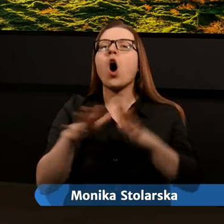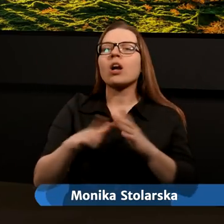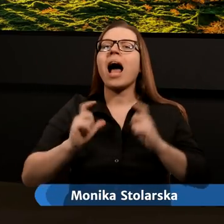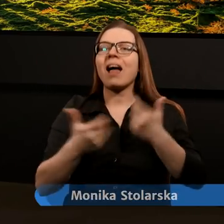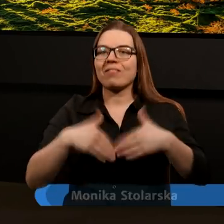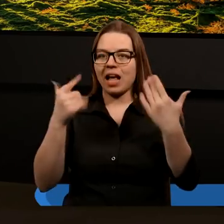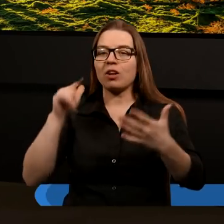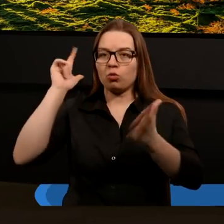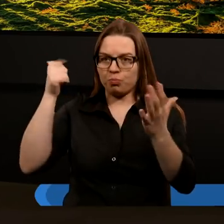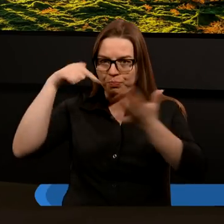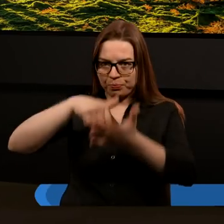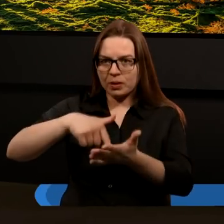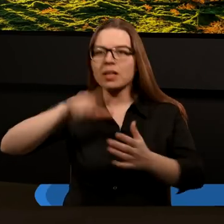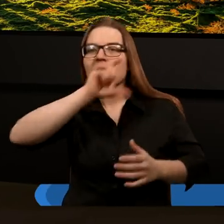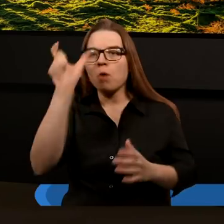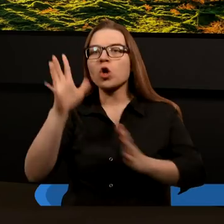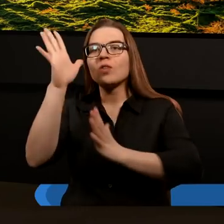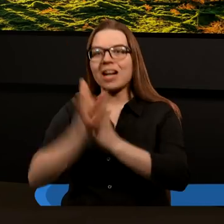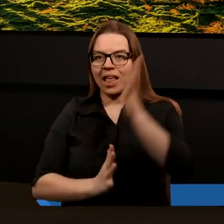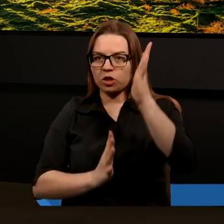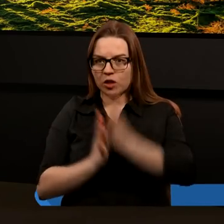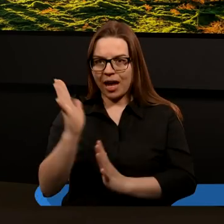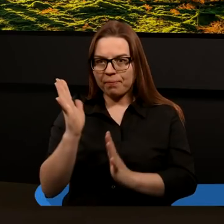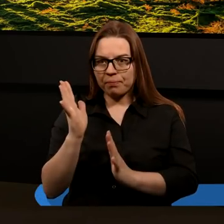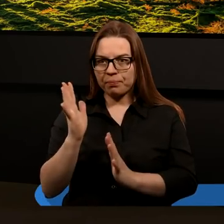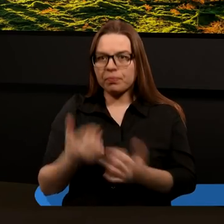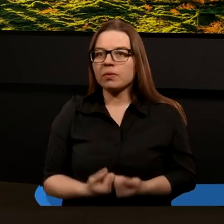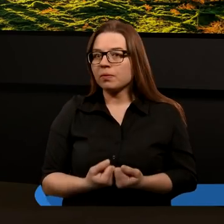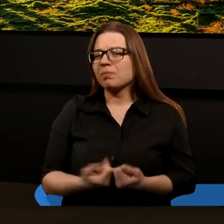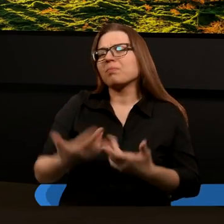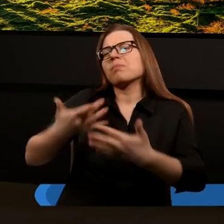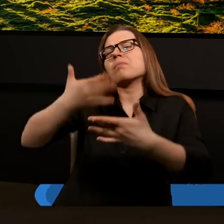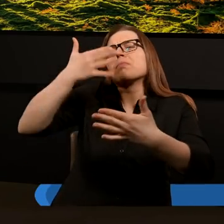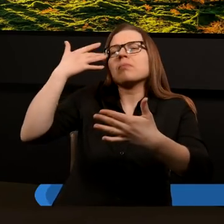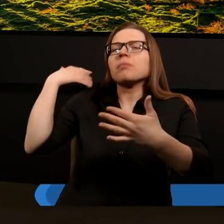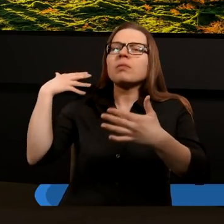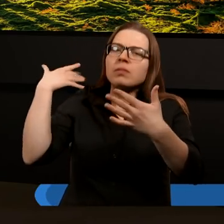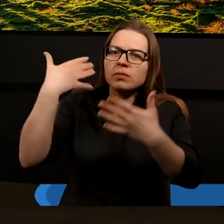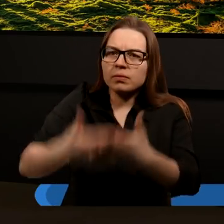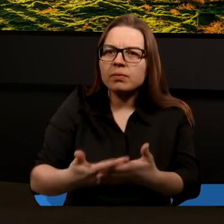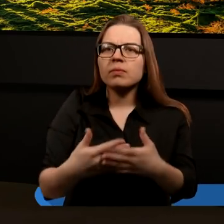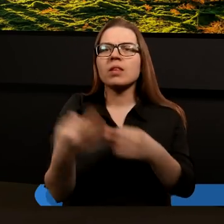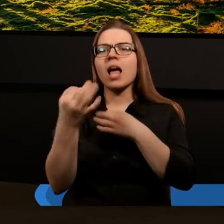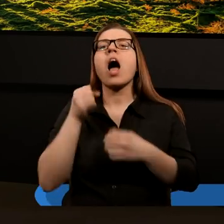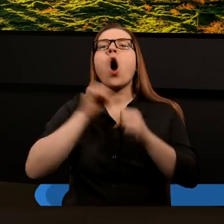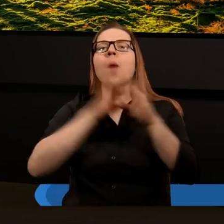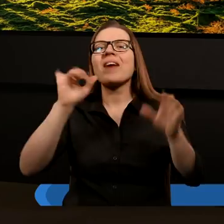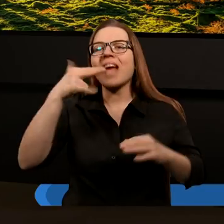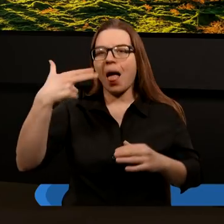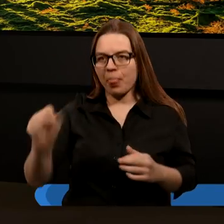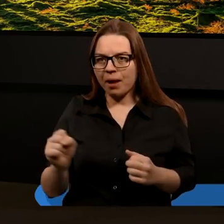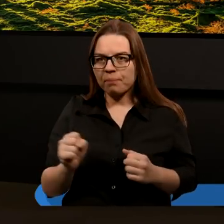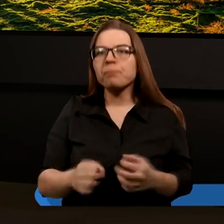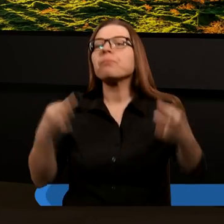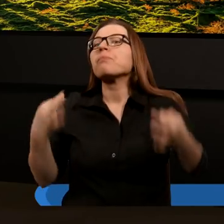Adwentystów Dnia Siódmego w Zborze w Podkowie Leśnej. Już od kilku tygodni studiujemy Księgę Apokalipsy,